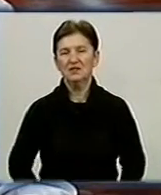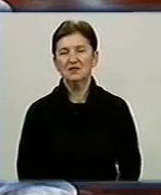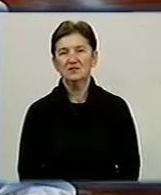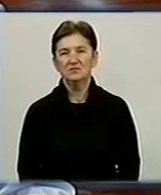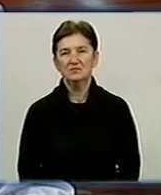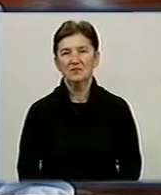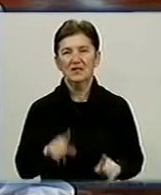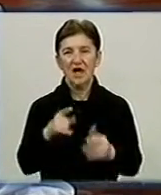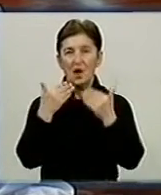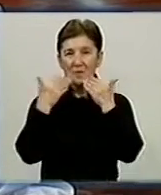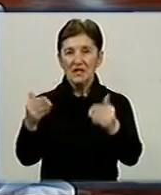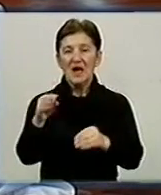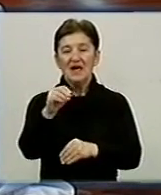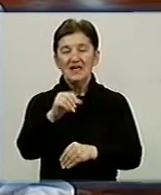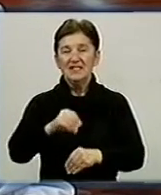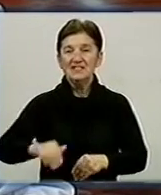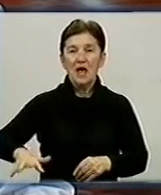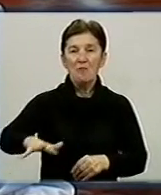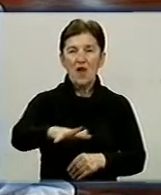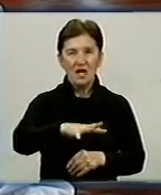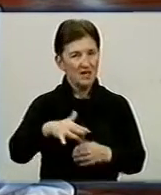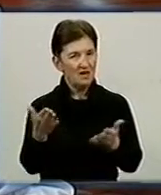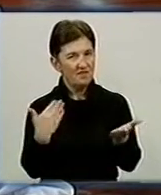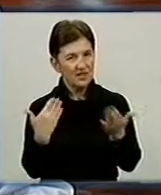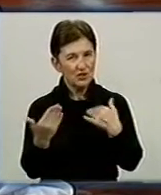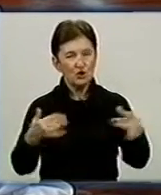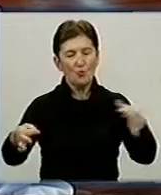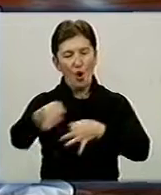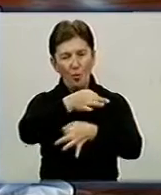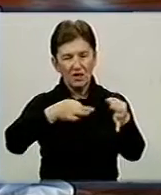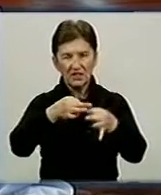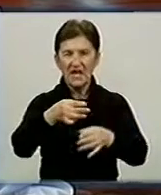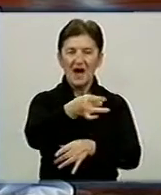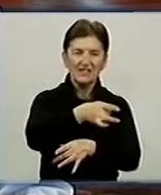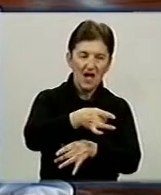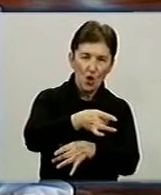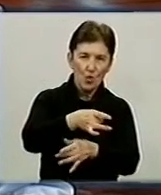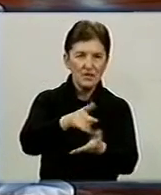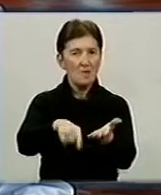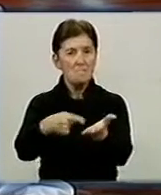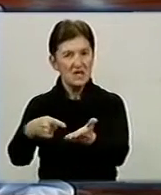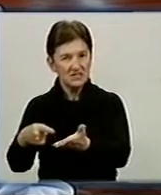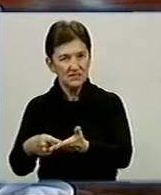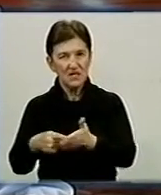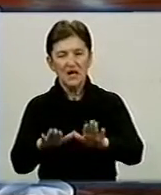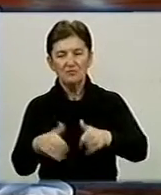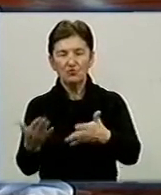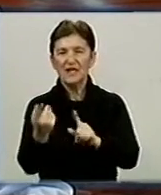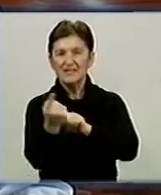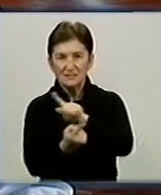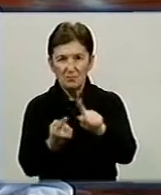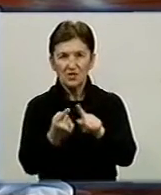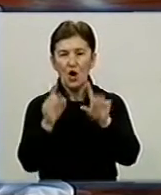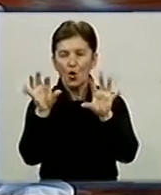Питання земельних відносин обговорили на Координаційній Раді. Представники районів та міст області розглянули пропоновані зміни до Земельного